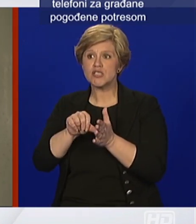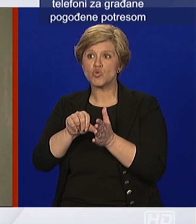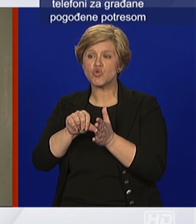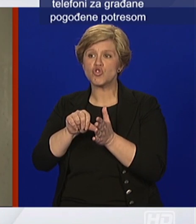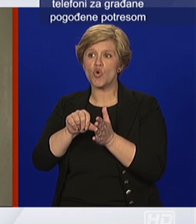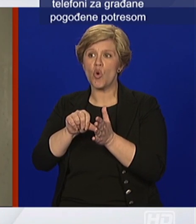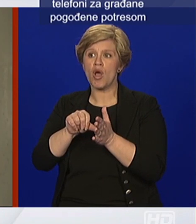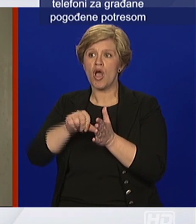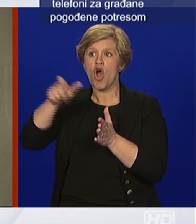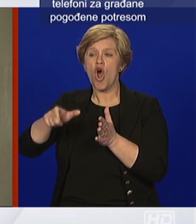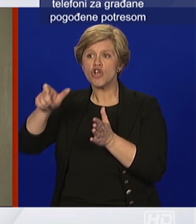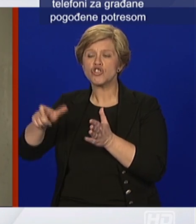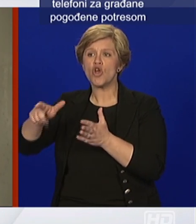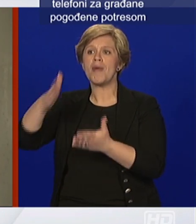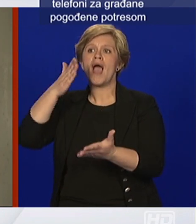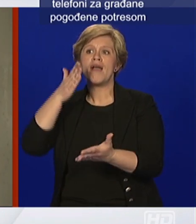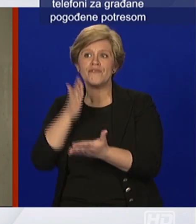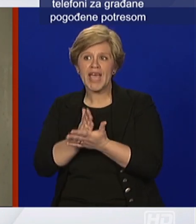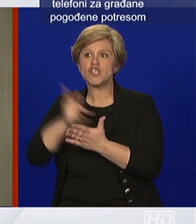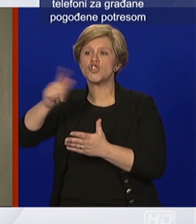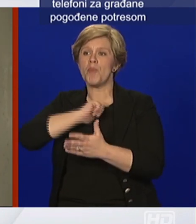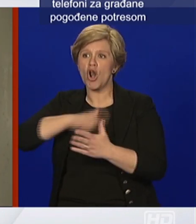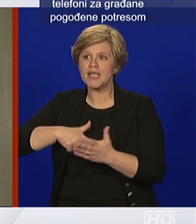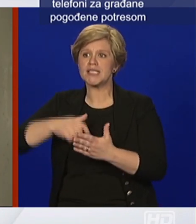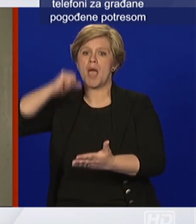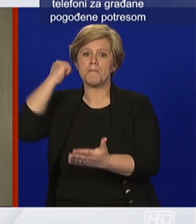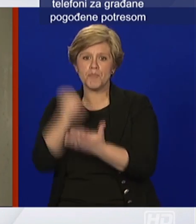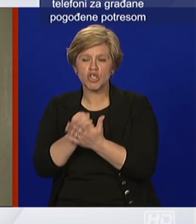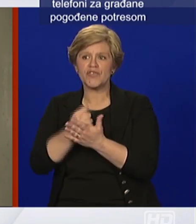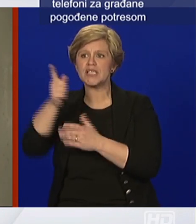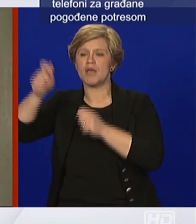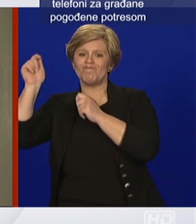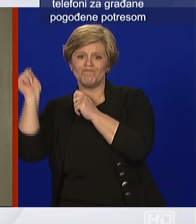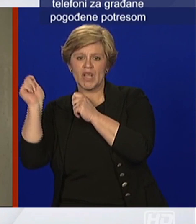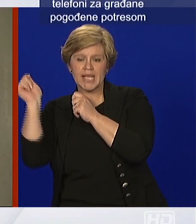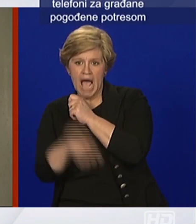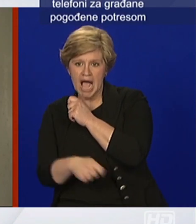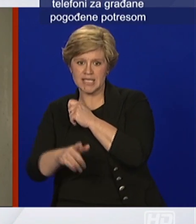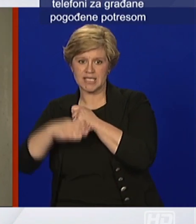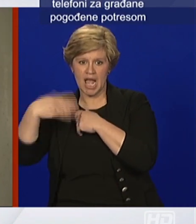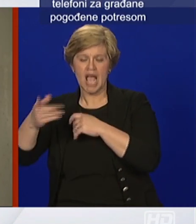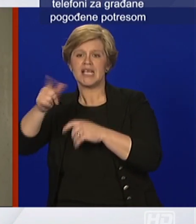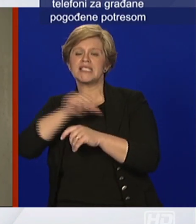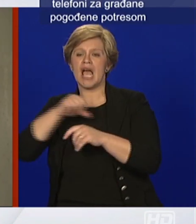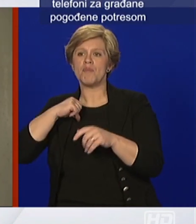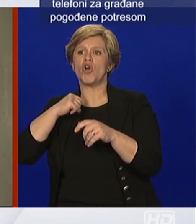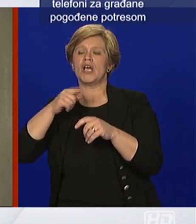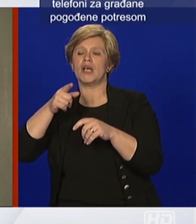mjera kršenja samoizolacije a ostalo je stvar izvedbe koju